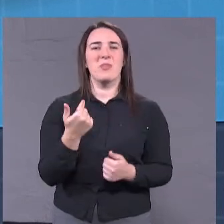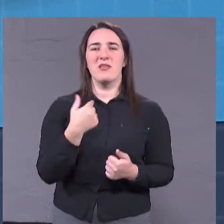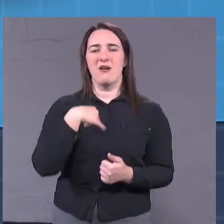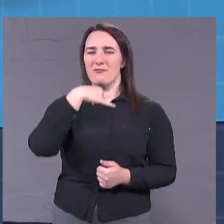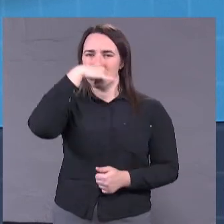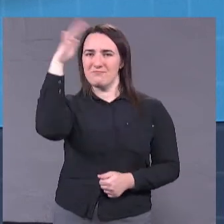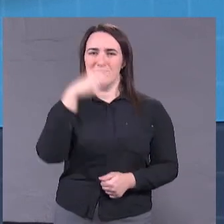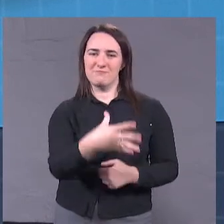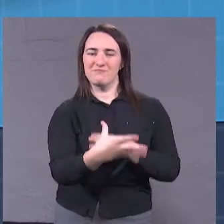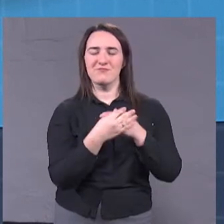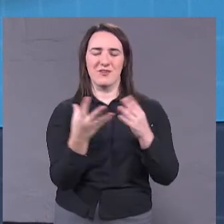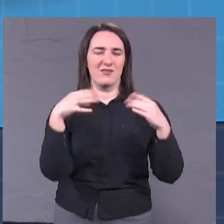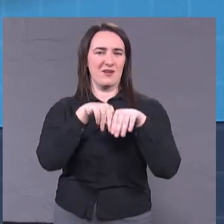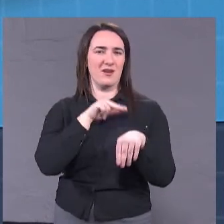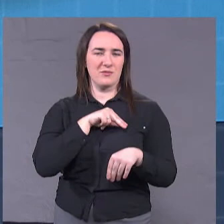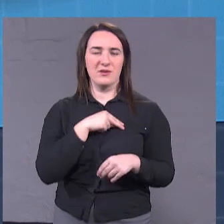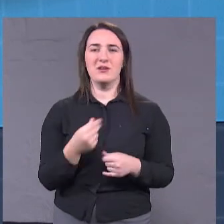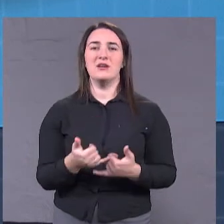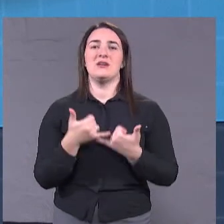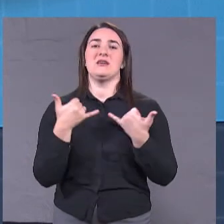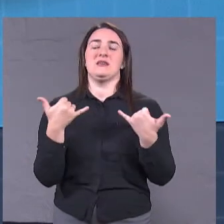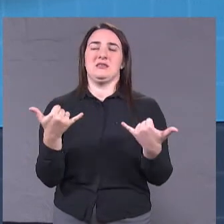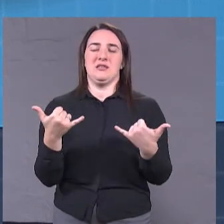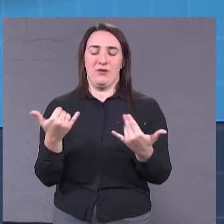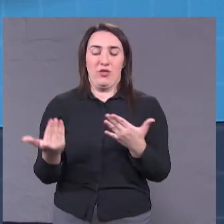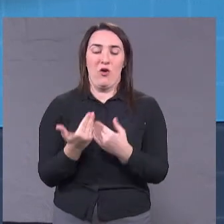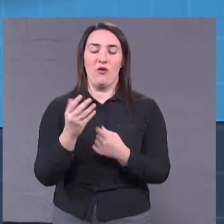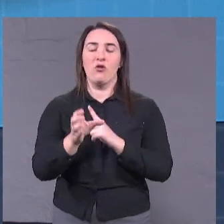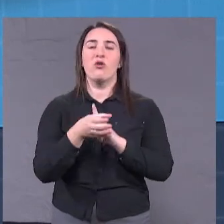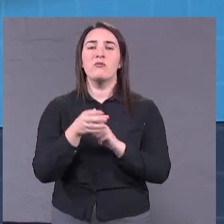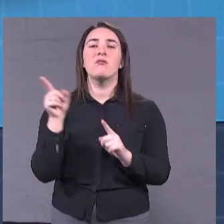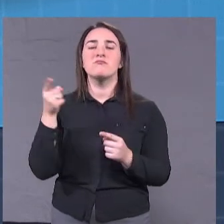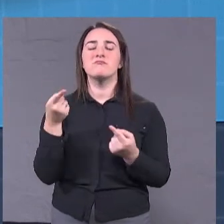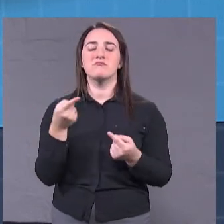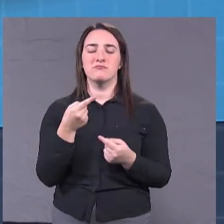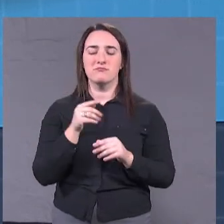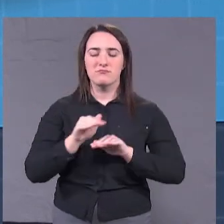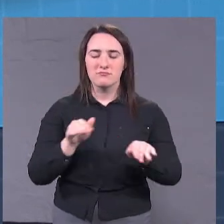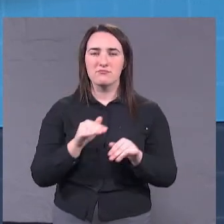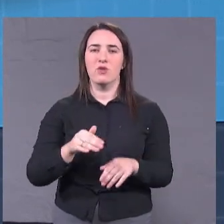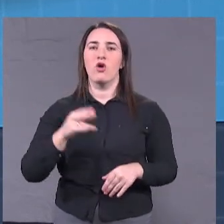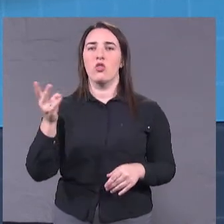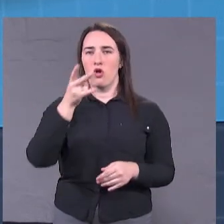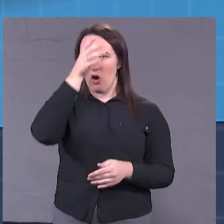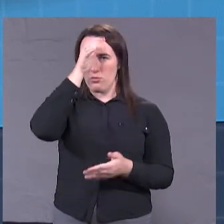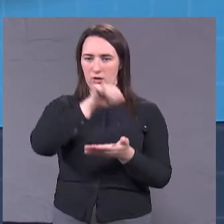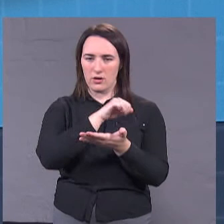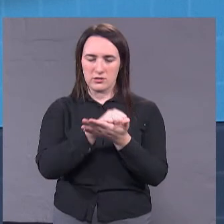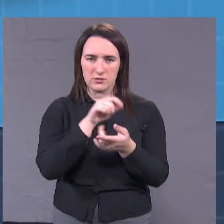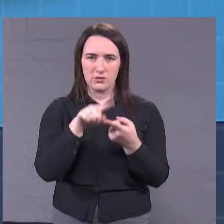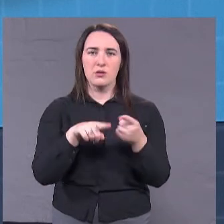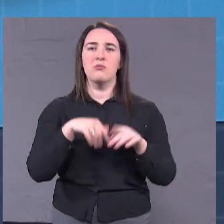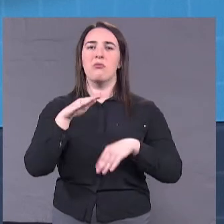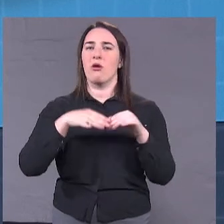роботати далі. Сьогодні головний посыл к новій команде був следующий. Необходимо образование, необхідний практический опыт,